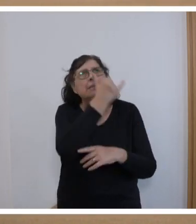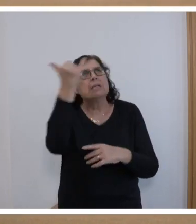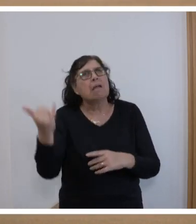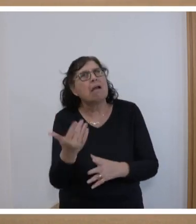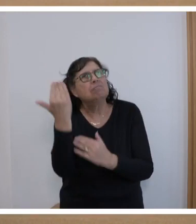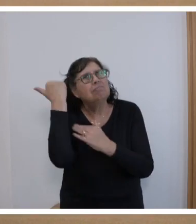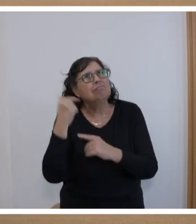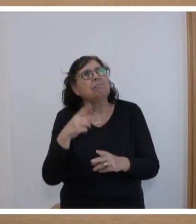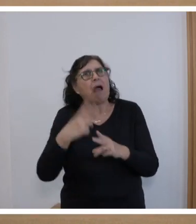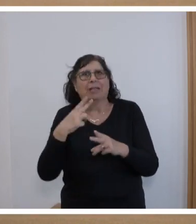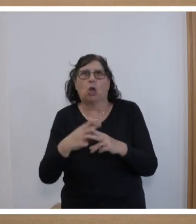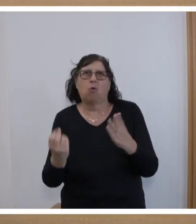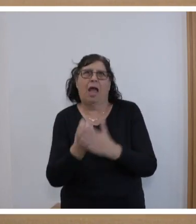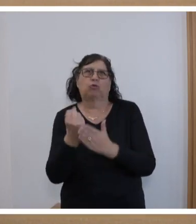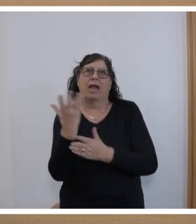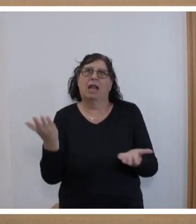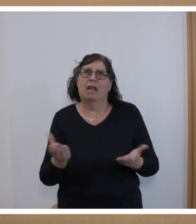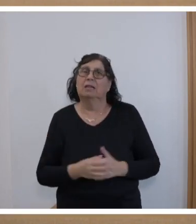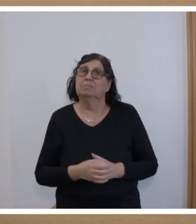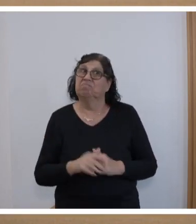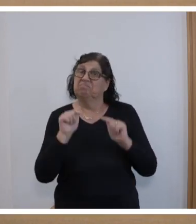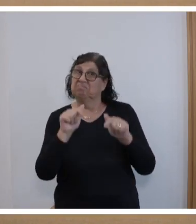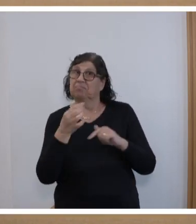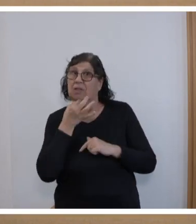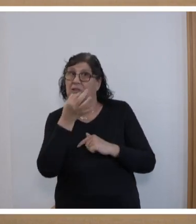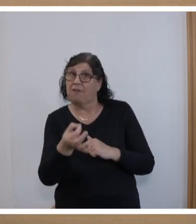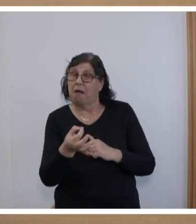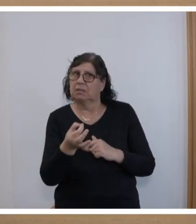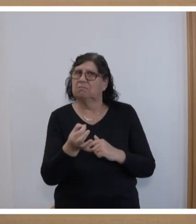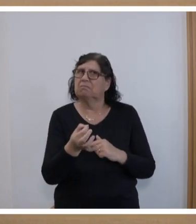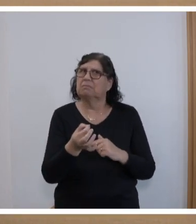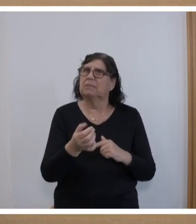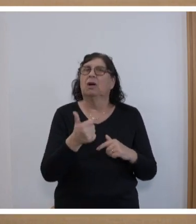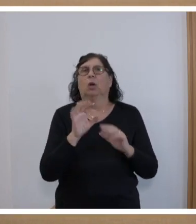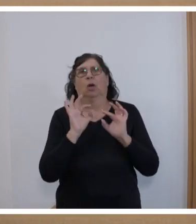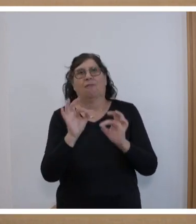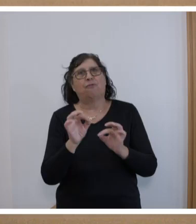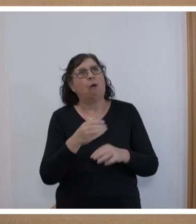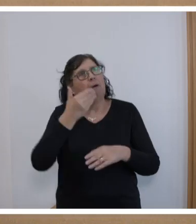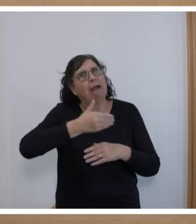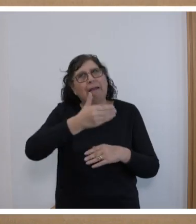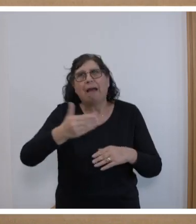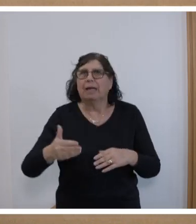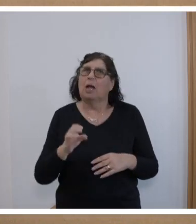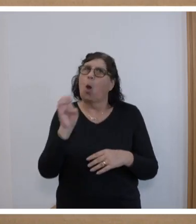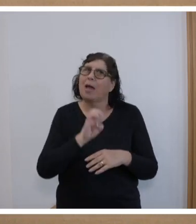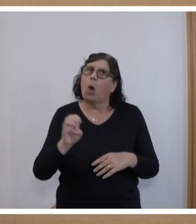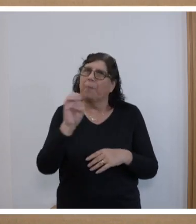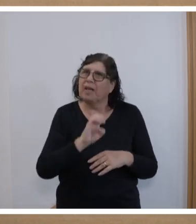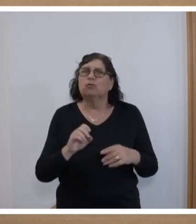noch aktuell, hochaktuell. Die Fragen, die existenziell für jede europäische Nation sind,